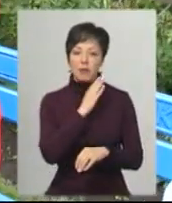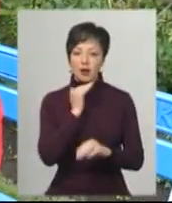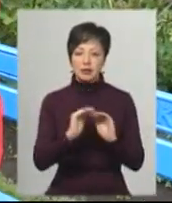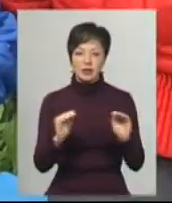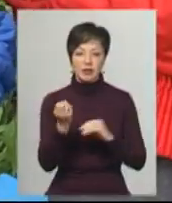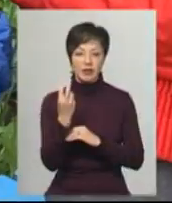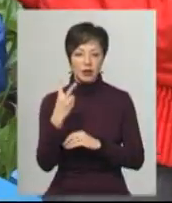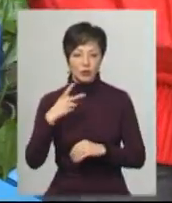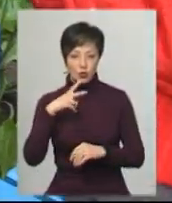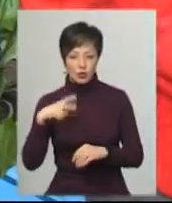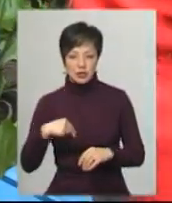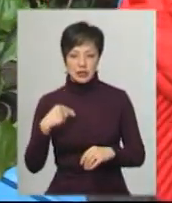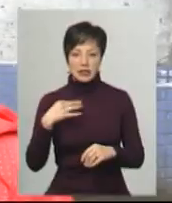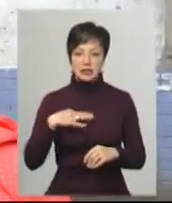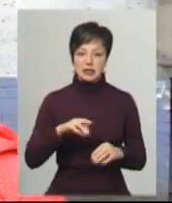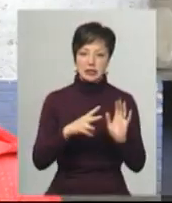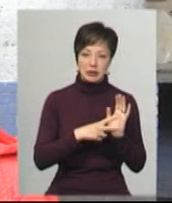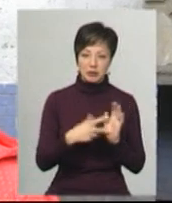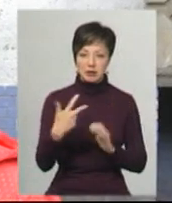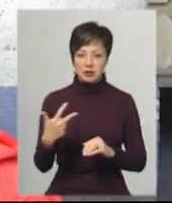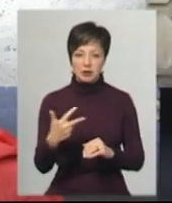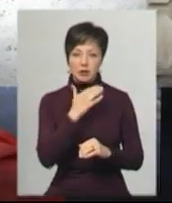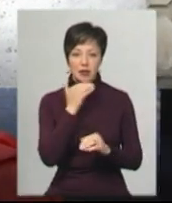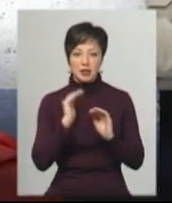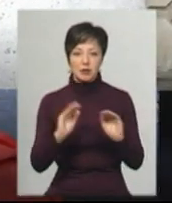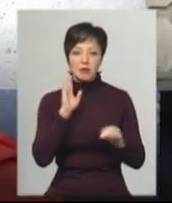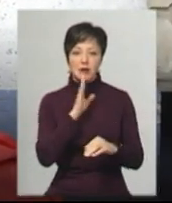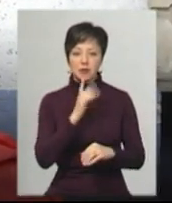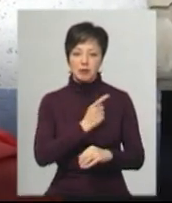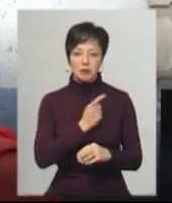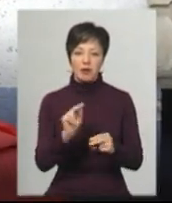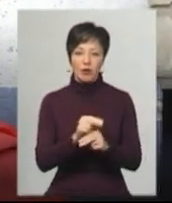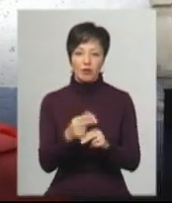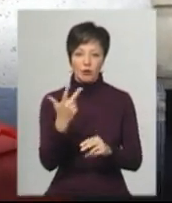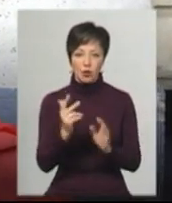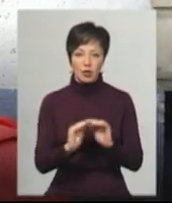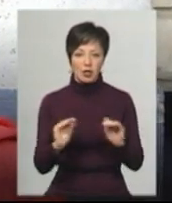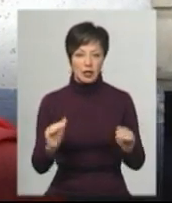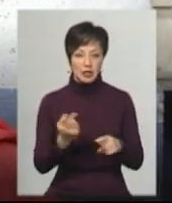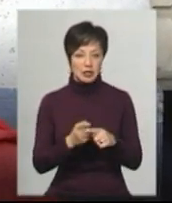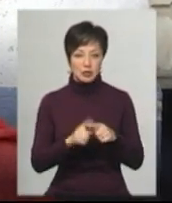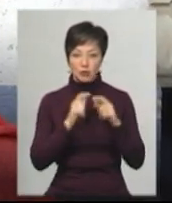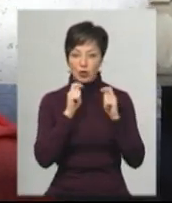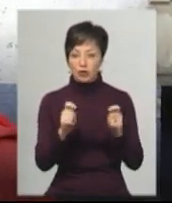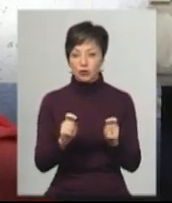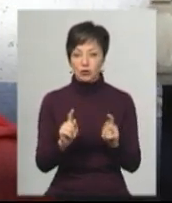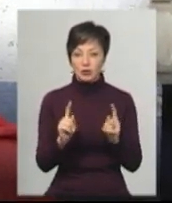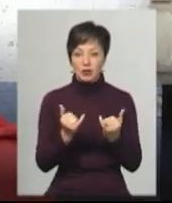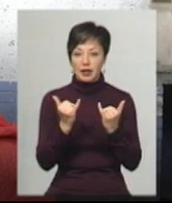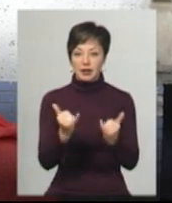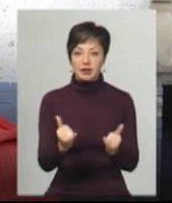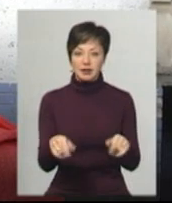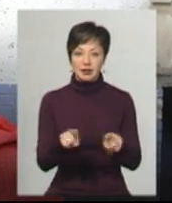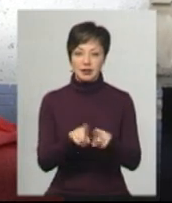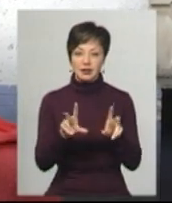доньці 12 років, синам 7 і 3 роки. «Багатодідна мама сама виховує трьох дітей, і оці подарунки – це щось для них, це